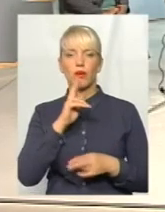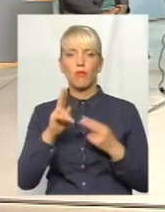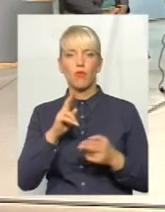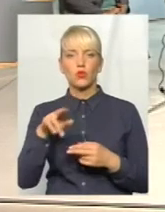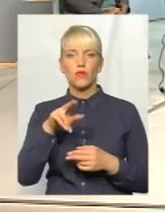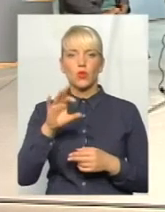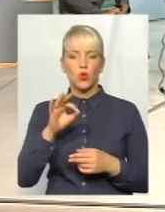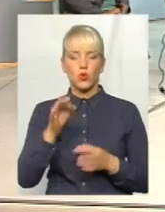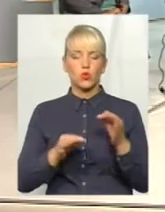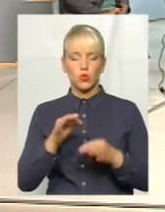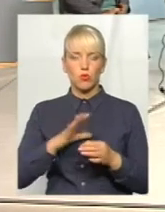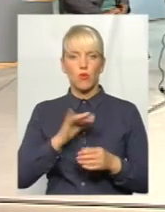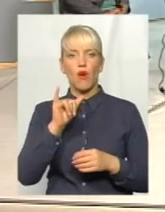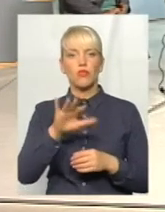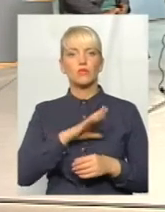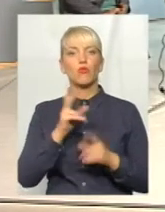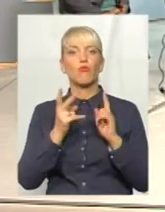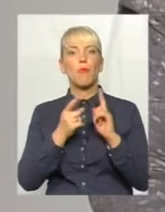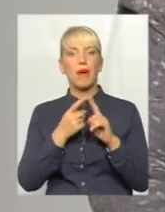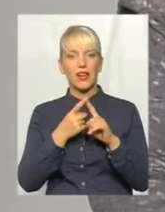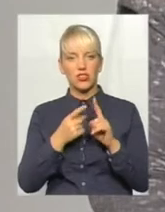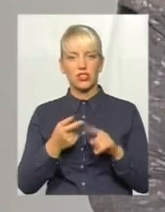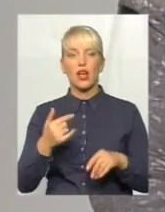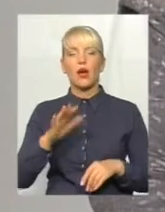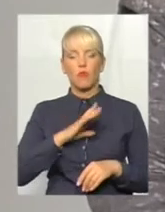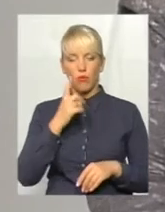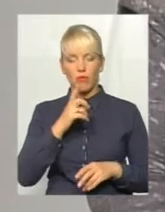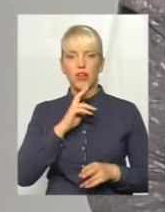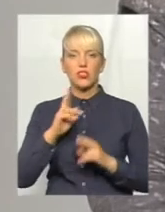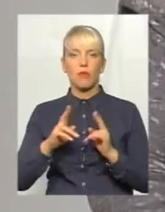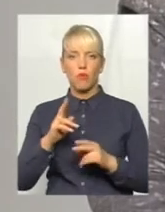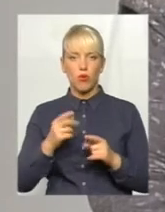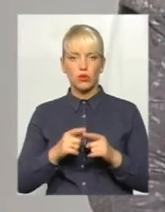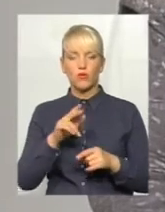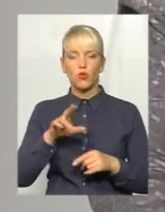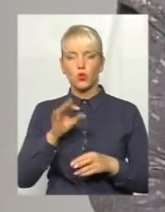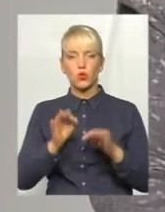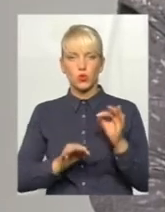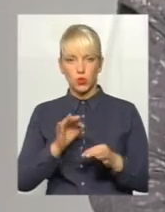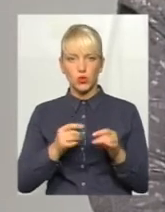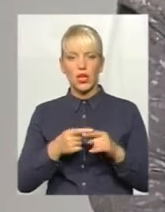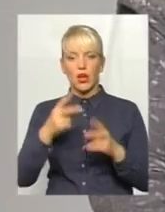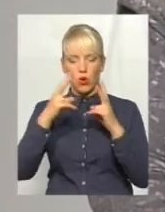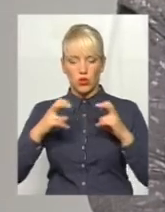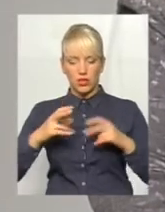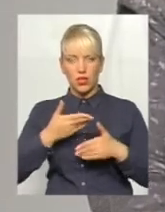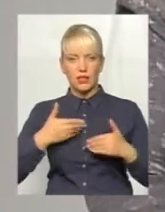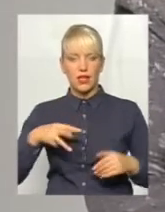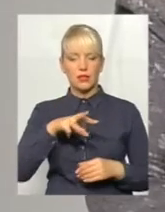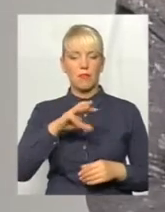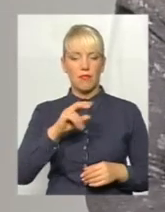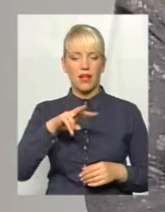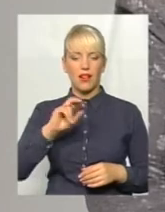перший. Так, був перший позов до суду, нас розглядала мельник Василина Михайлівна. Вона бачила, що